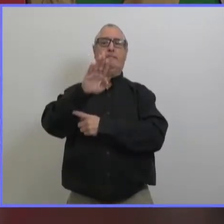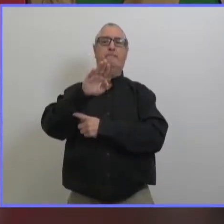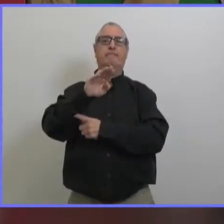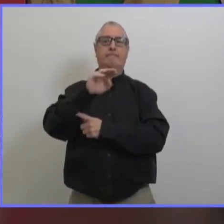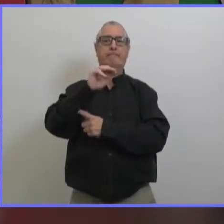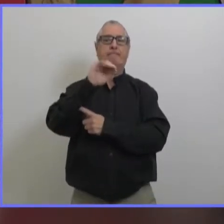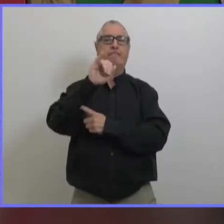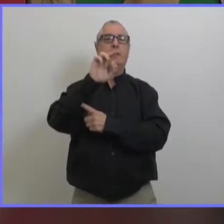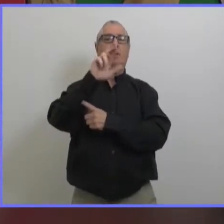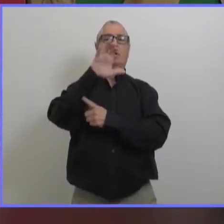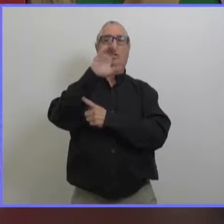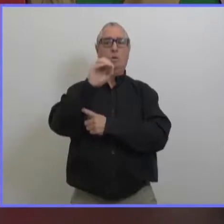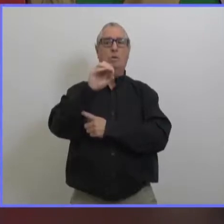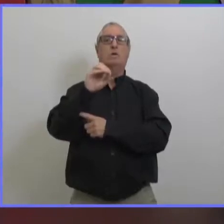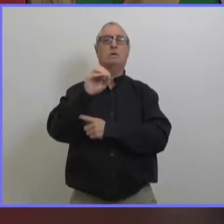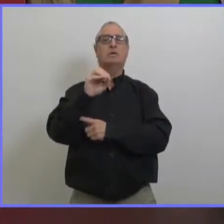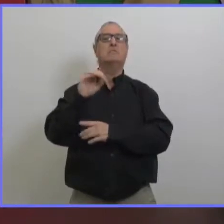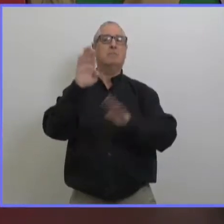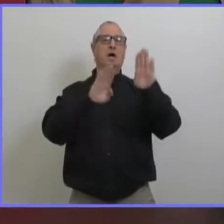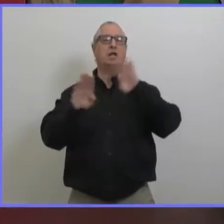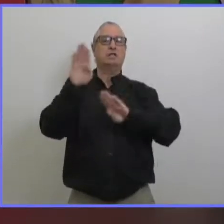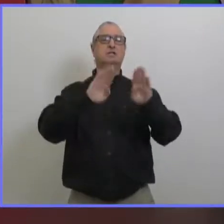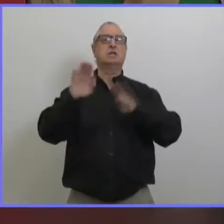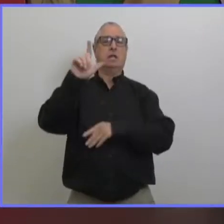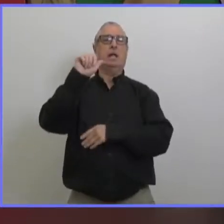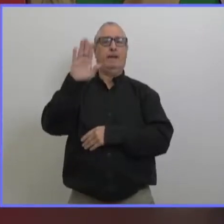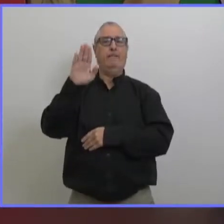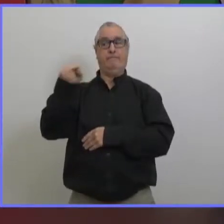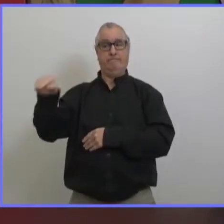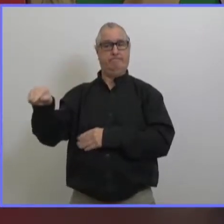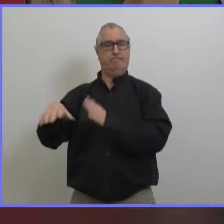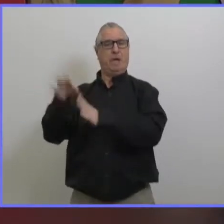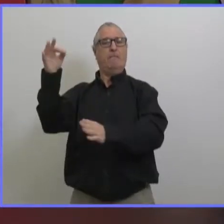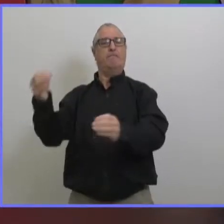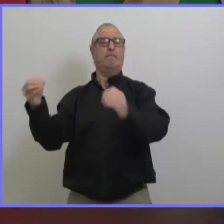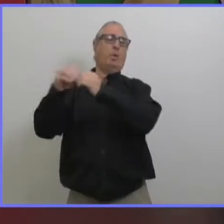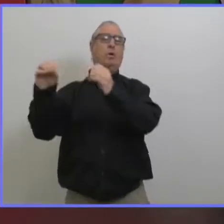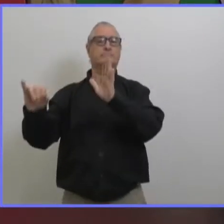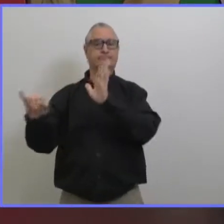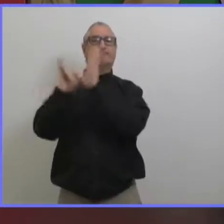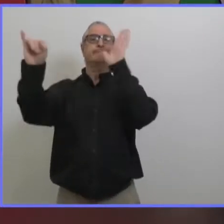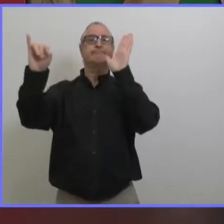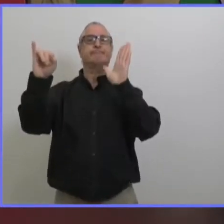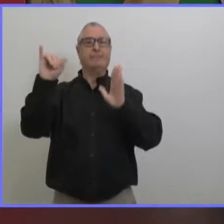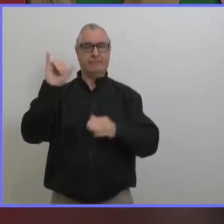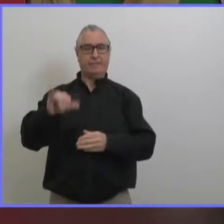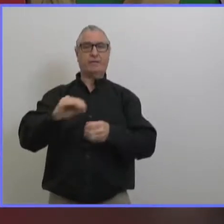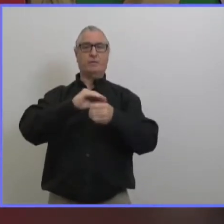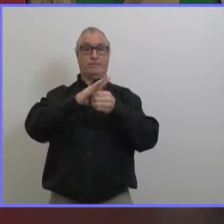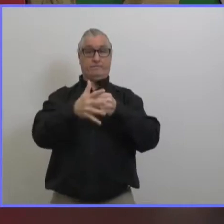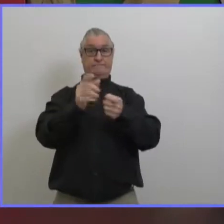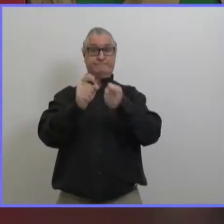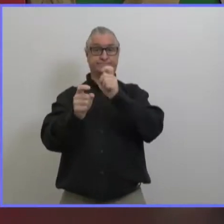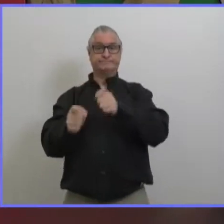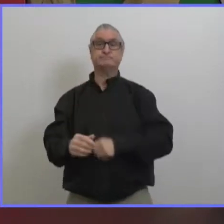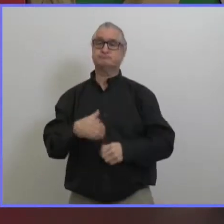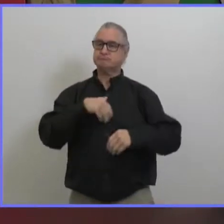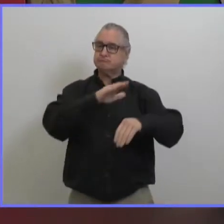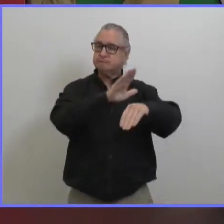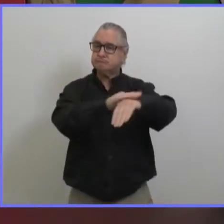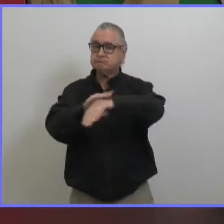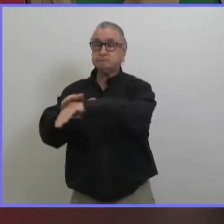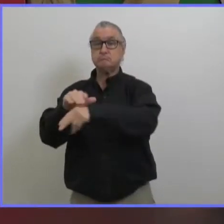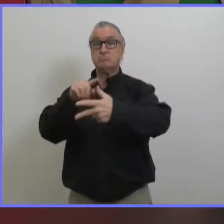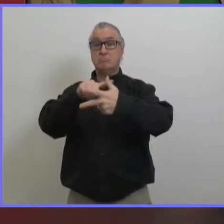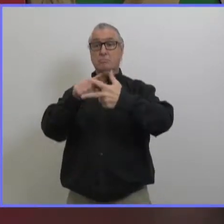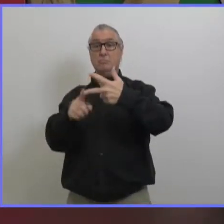séquençage donc nous avons confirmé qu'avec tout le travail de dépistage de séquençage jusqu'à aujourd'hui on a seulement découvert un seul cas